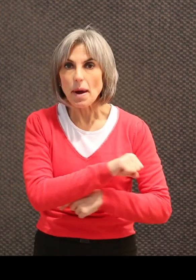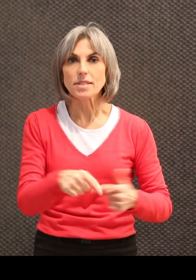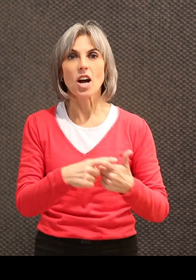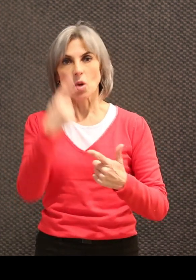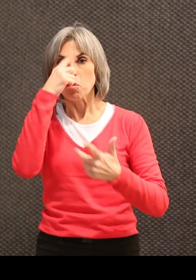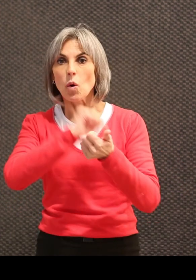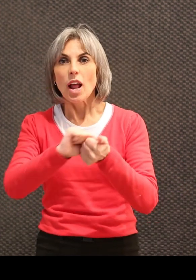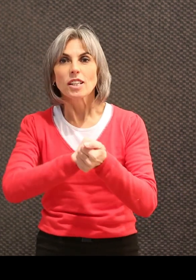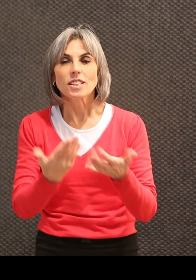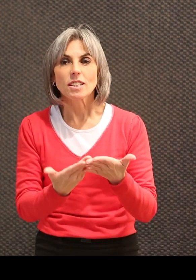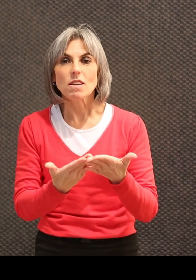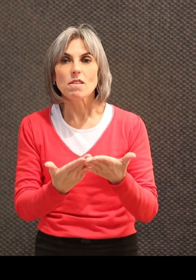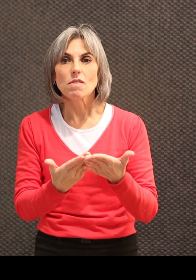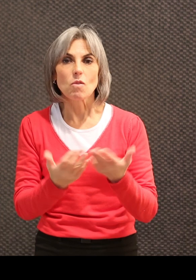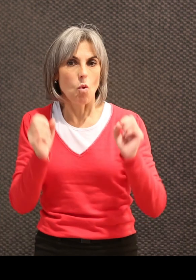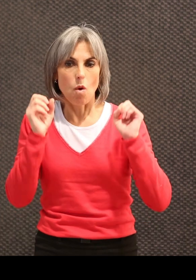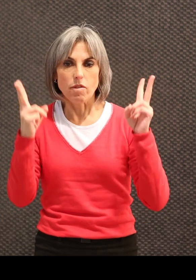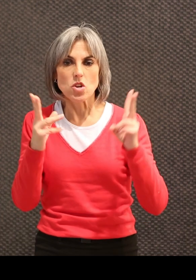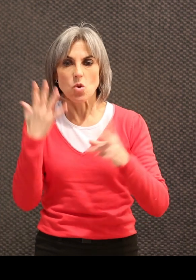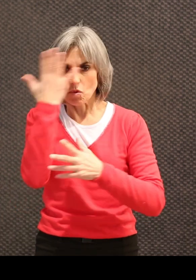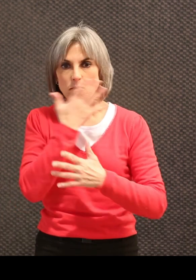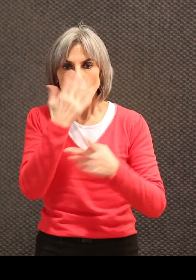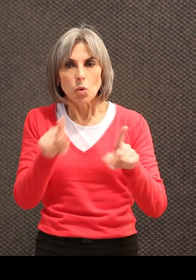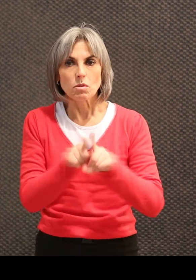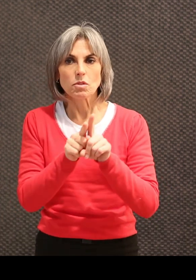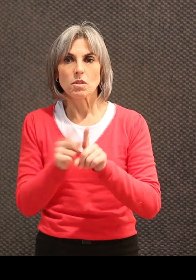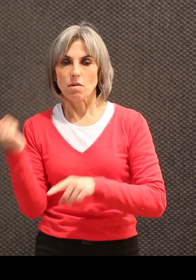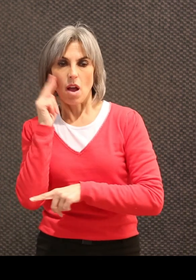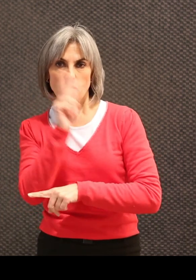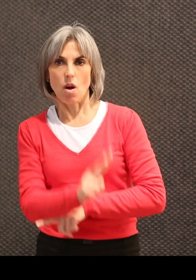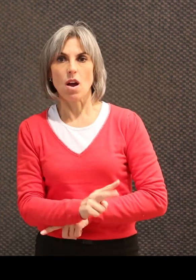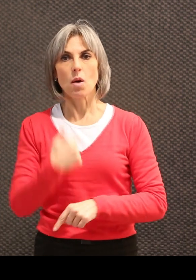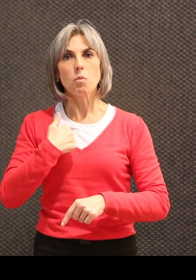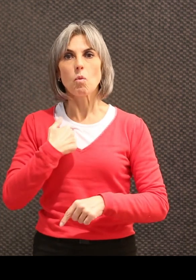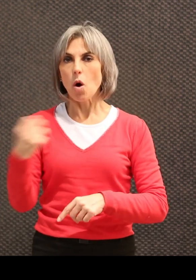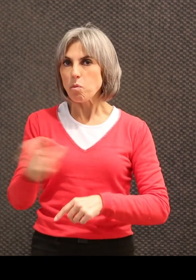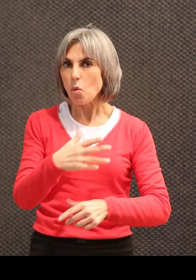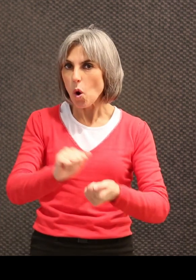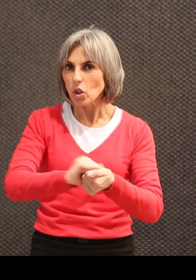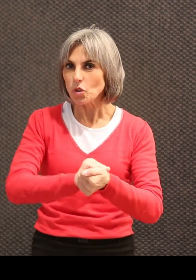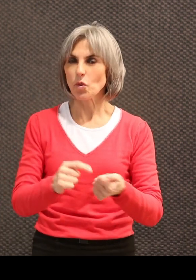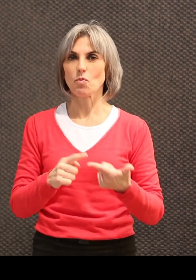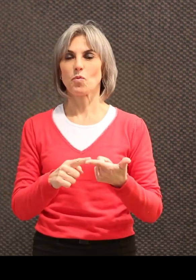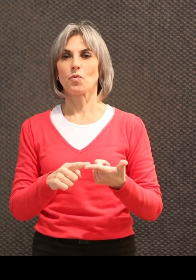au niveau de la lessive, de leur hygiène corporelle, etc., si tout se passe bien. La lessive, ça, sais le faire.